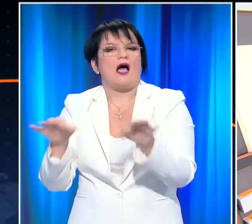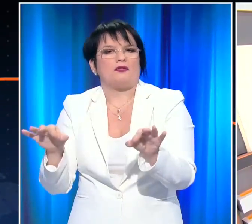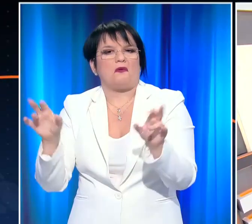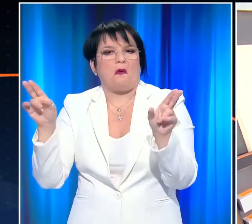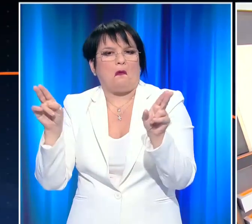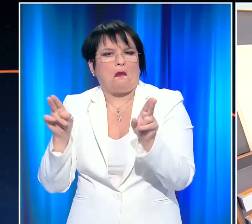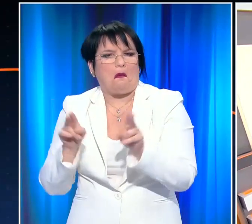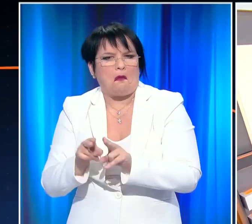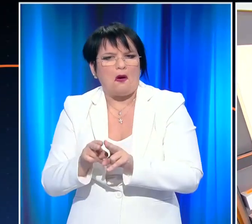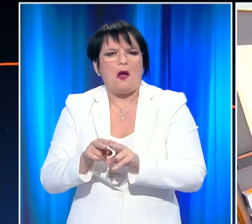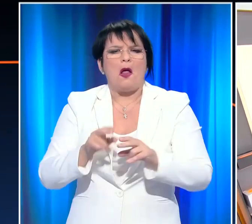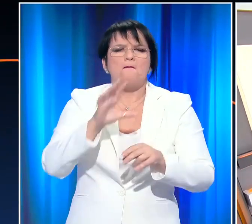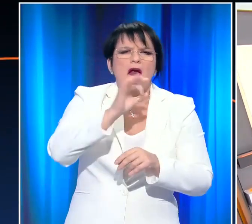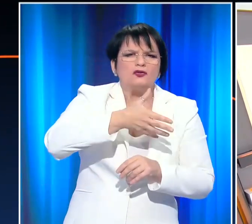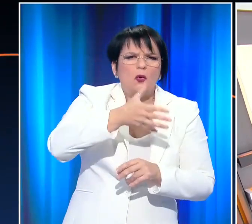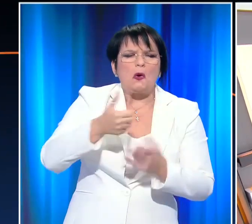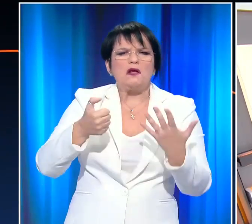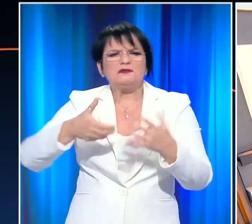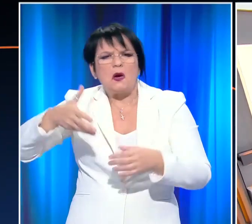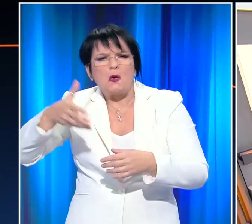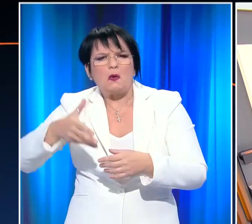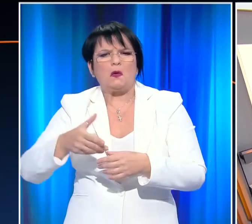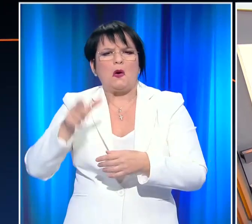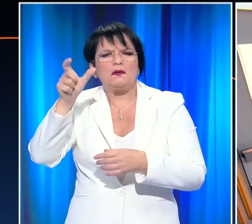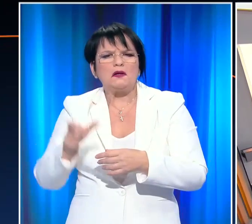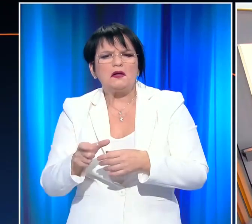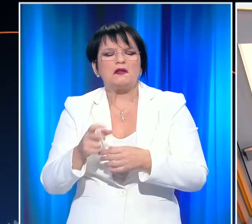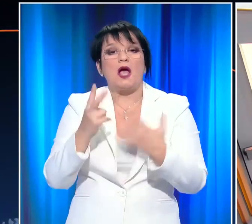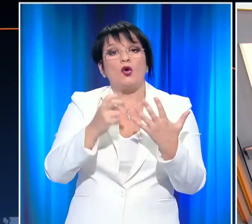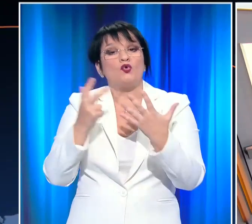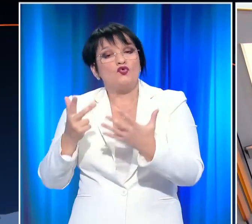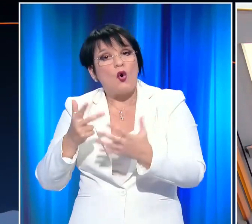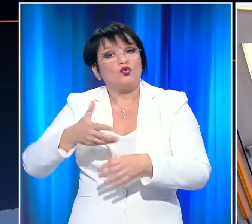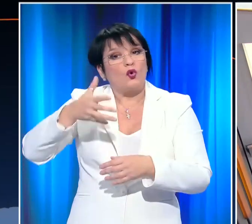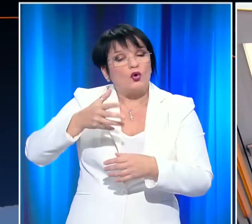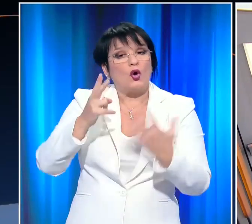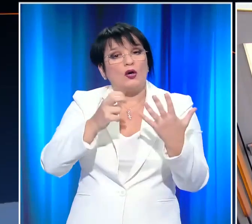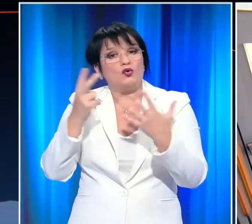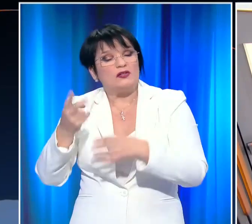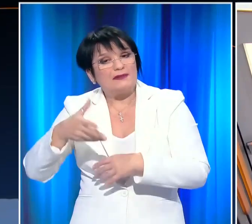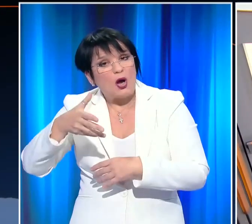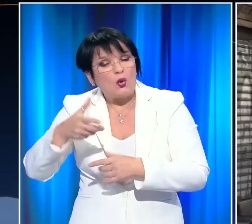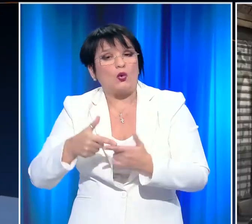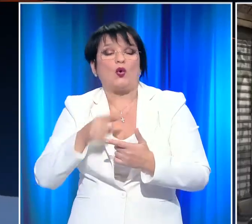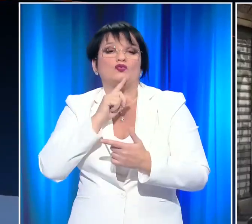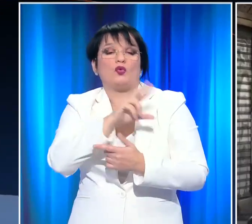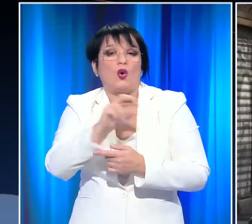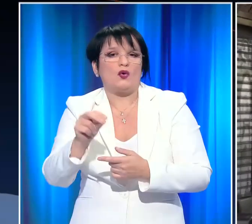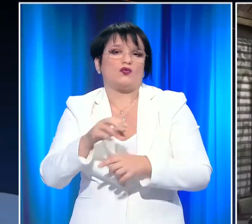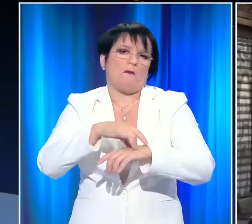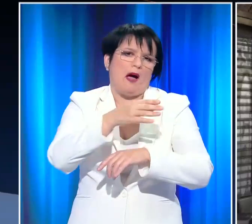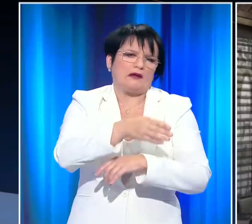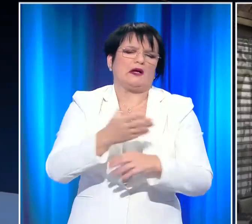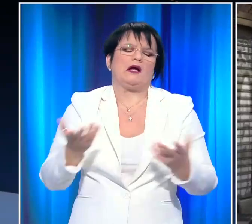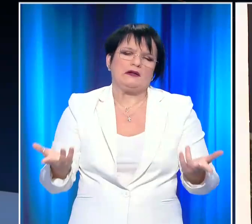μονάδες 50-60, χωρίς υποκείμενα πολλοί από αυτούς. Έχουμε δύο 28-27, έχουμε και στην Πάτρα ένα αντίστοιχο περιστατικό. Ανησυχία